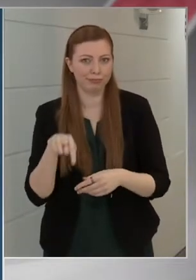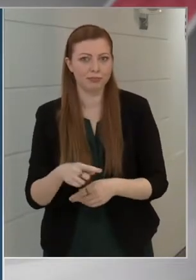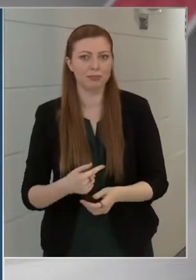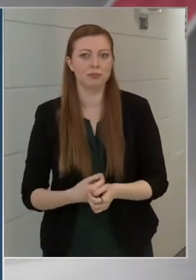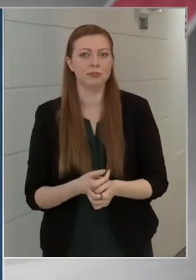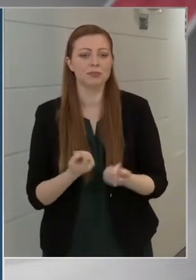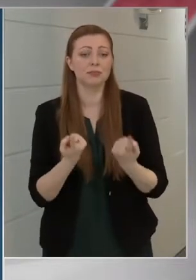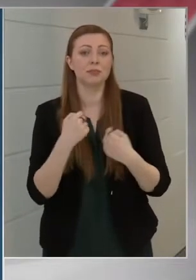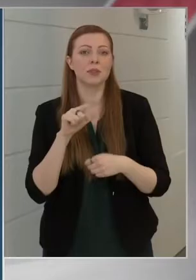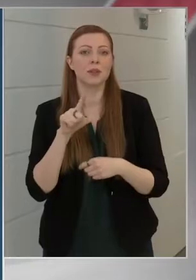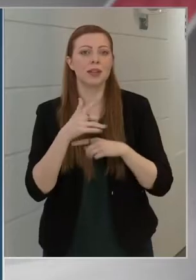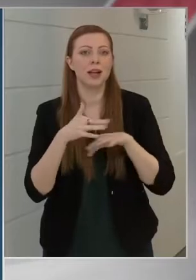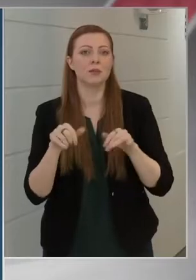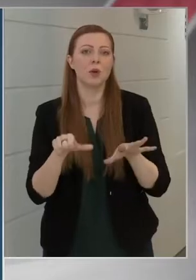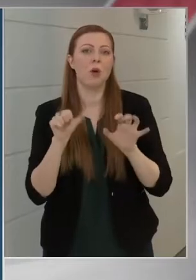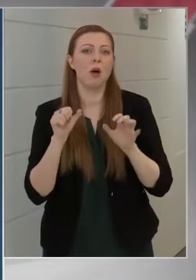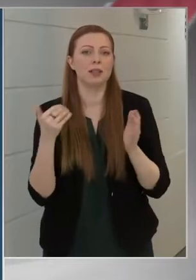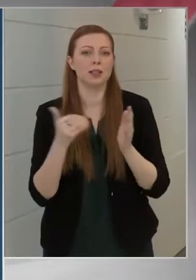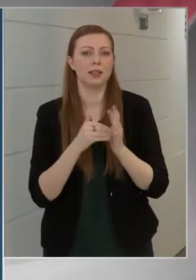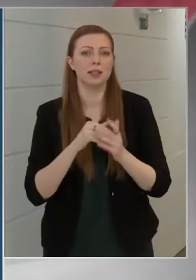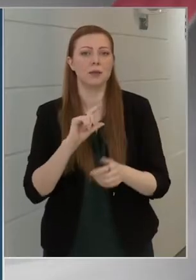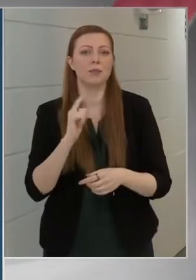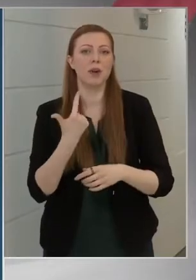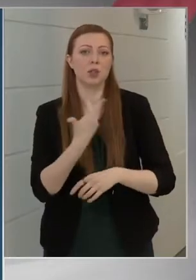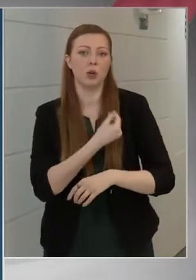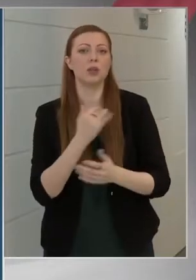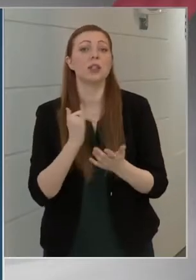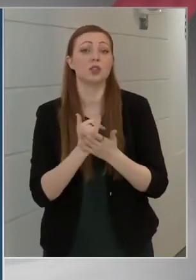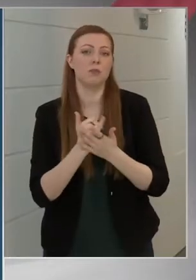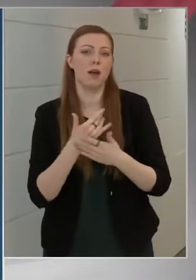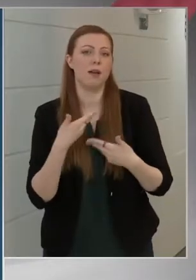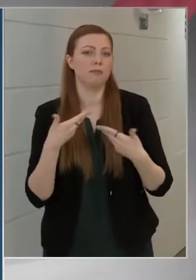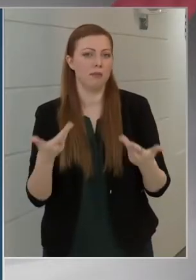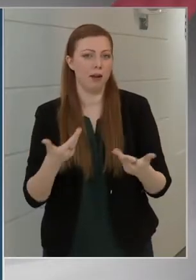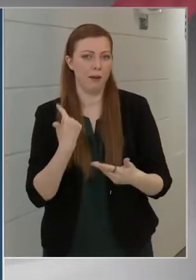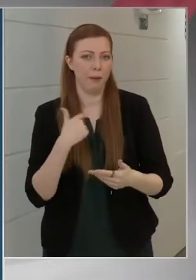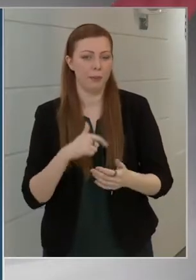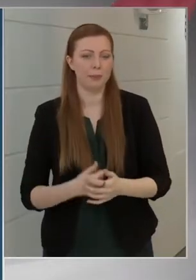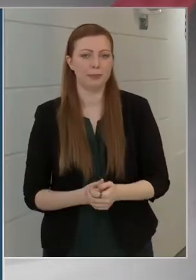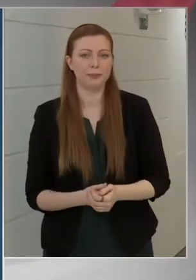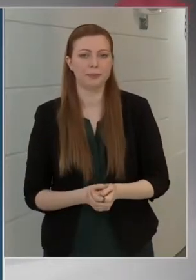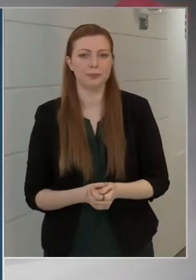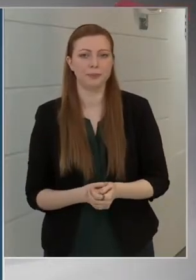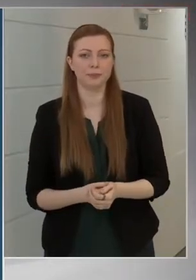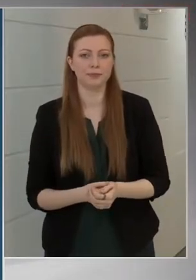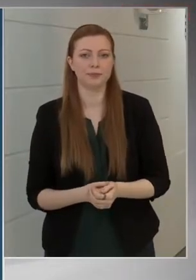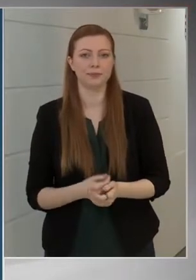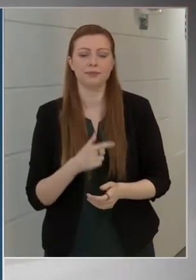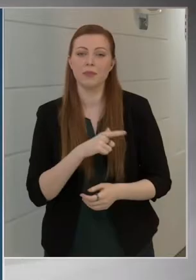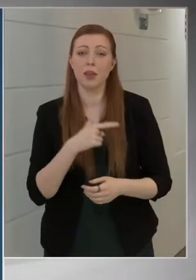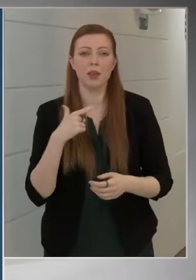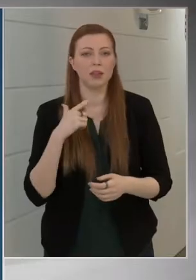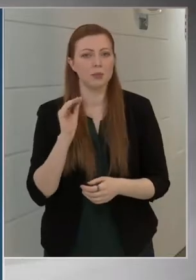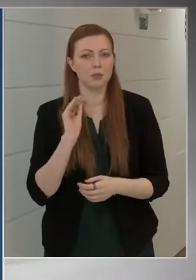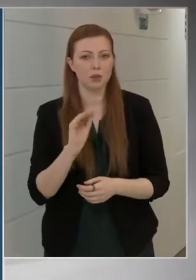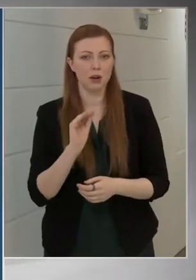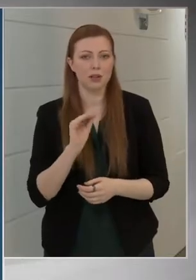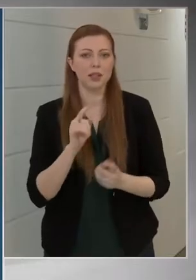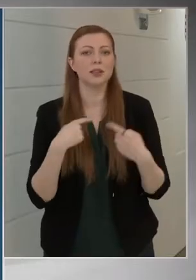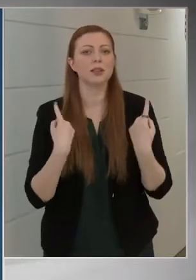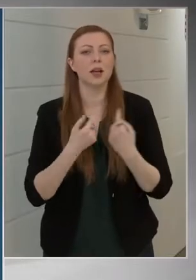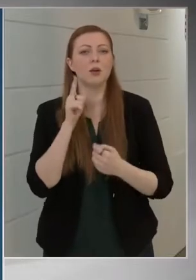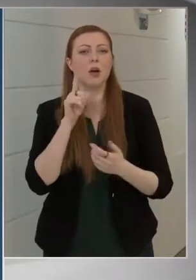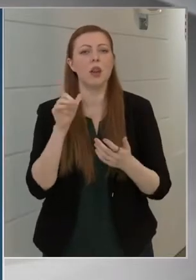mint 2 millió 600 ezeren, a második oltásukat is megkapták már. Ez nem csupán azt jelenti, hogy nálunk a